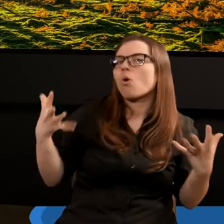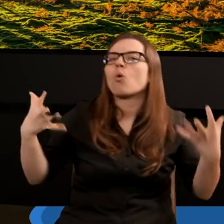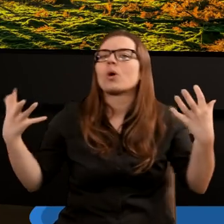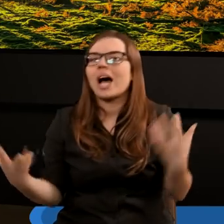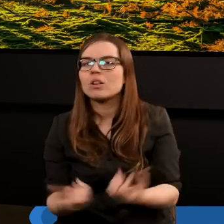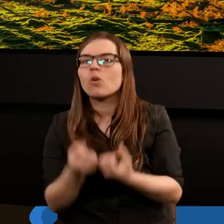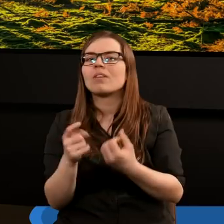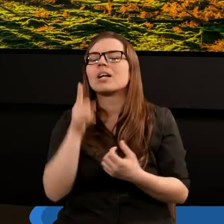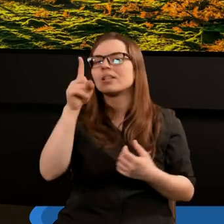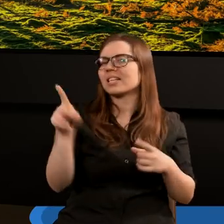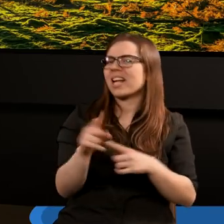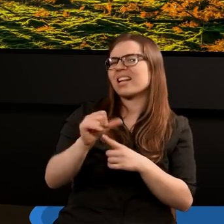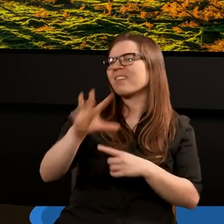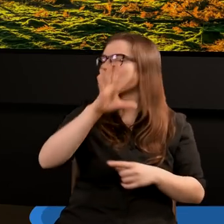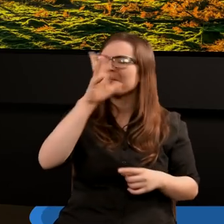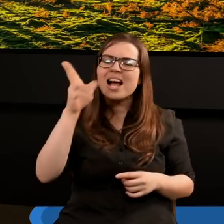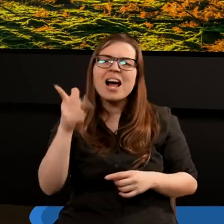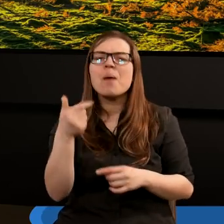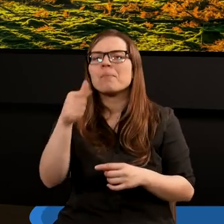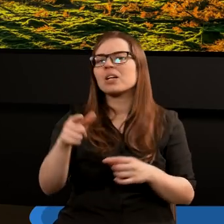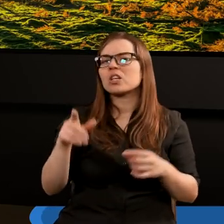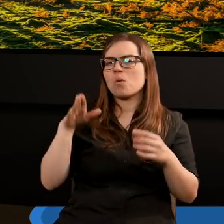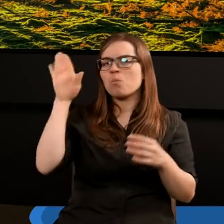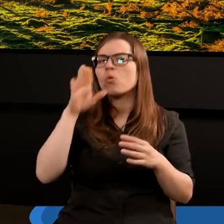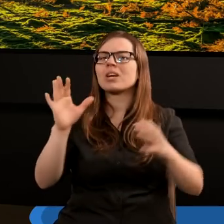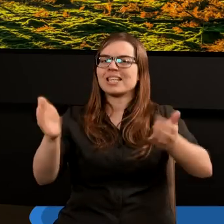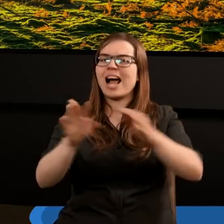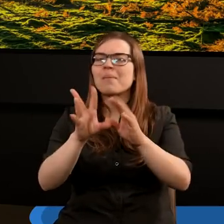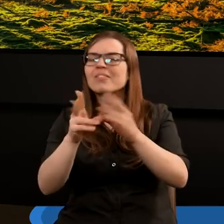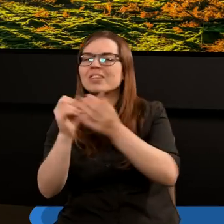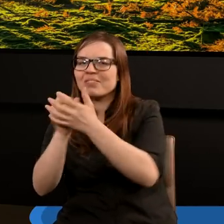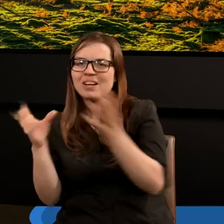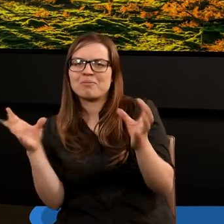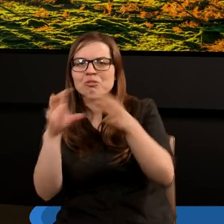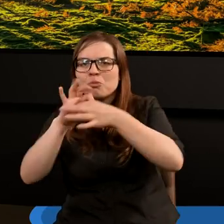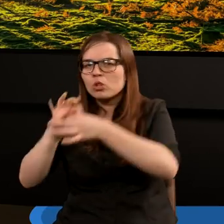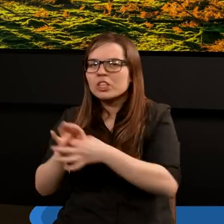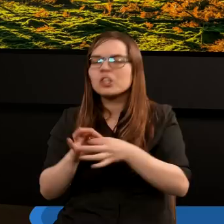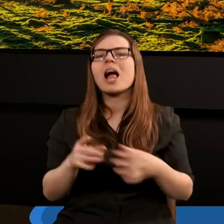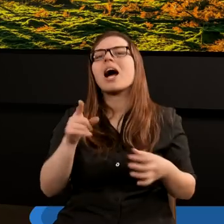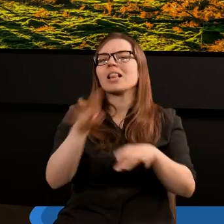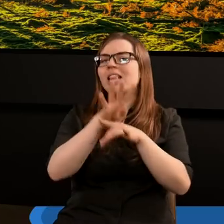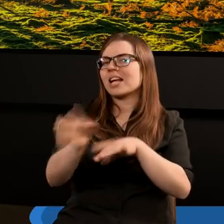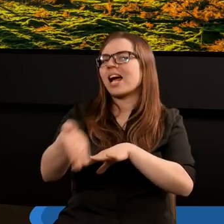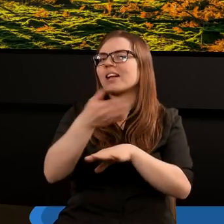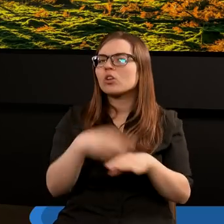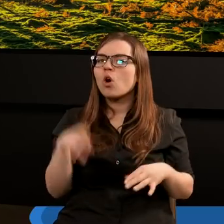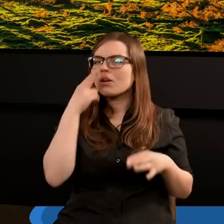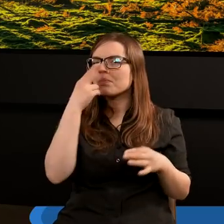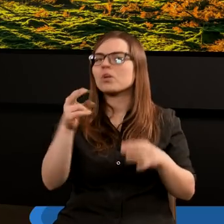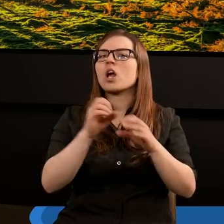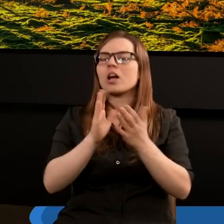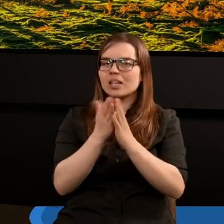się uratować. I to jest przepiękne, że Bóg taką klamrą zamyka to wszystko, bo gdy patrzymy na czternasty rozdział